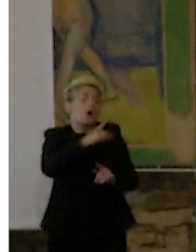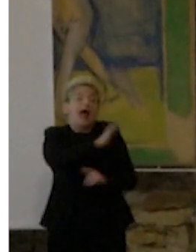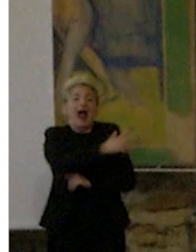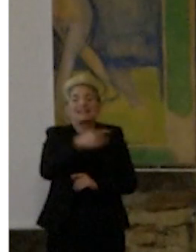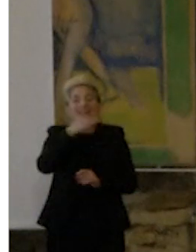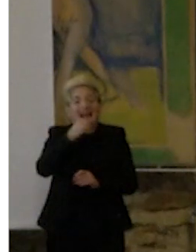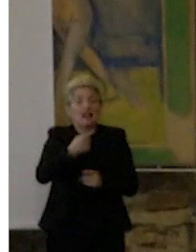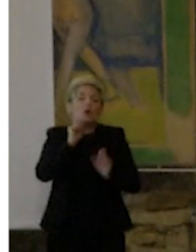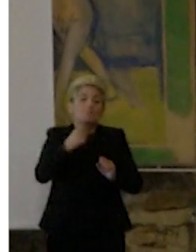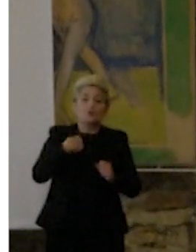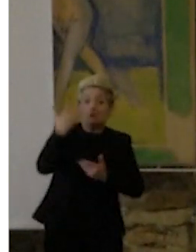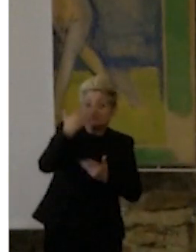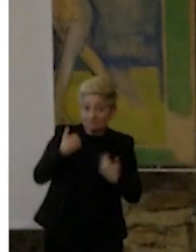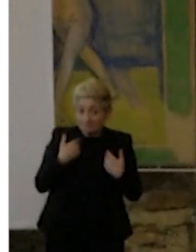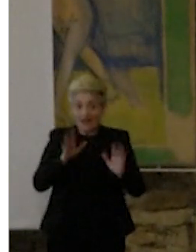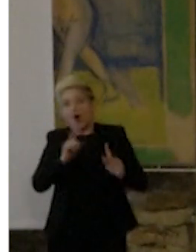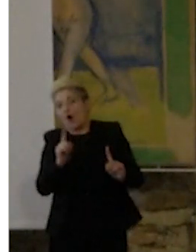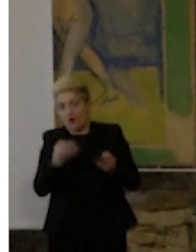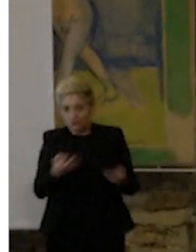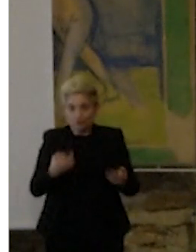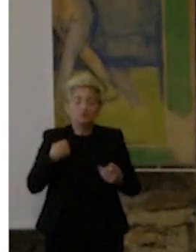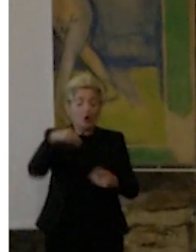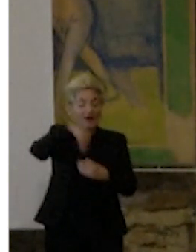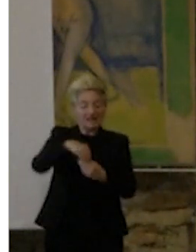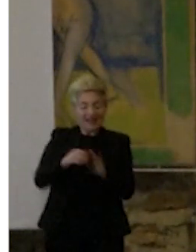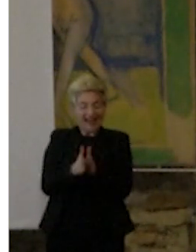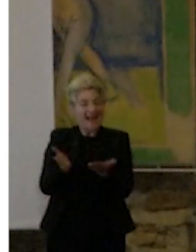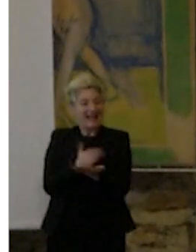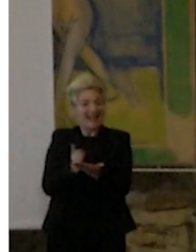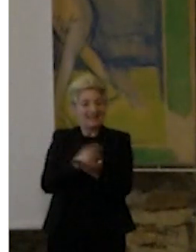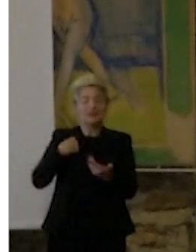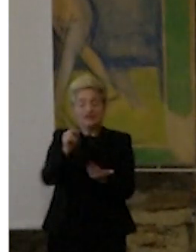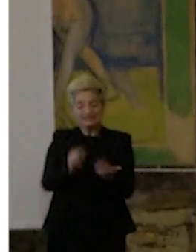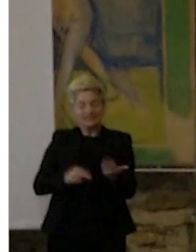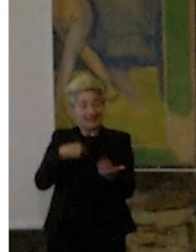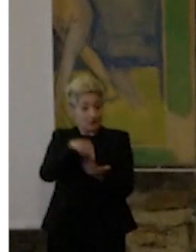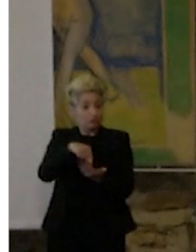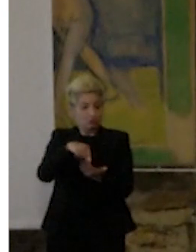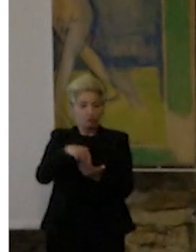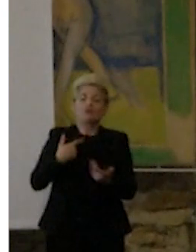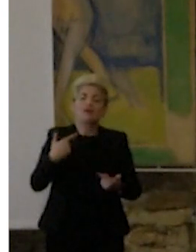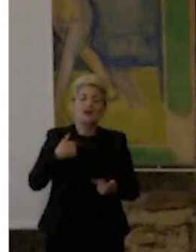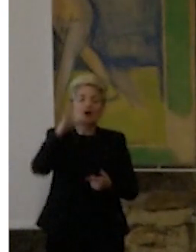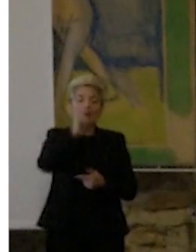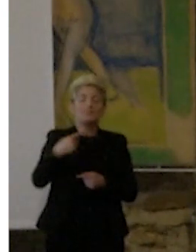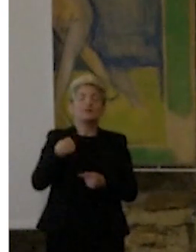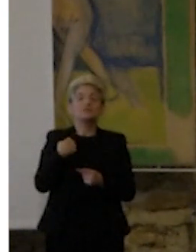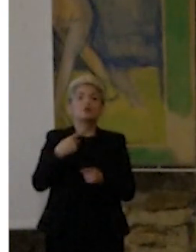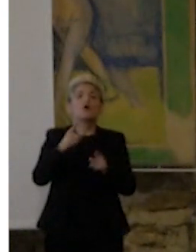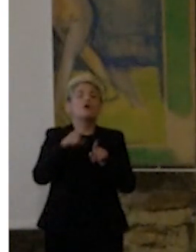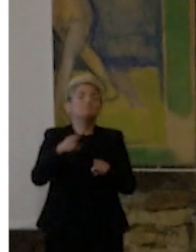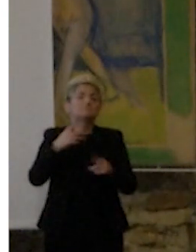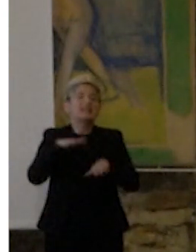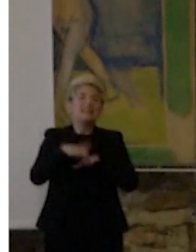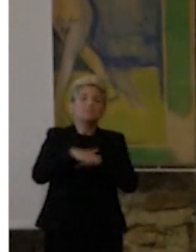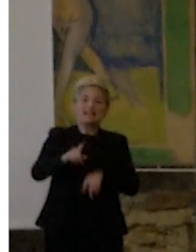ho imparato, l'ho scritto sul catalogo, che la grande differenza dal mio punto di vista, per la mia storia personale, per la mia esperienza, è